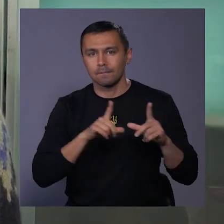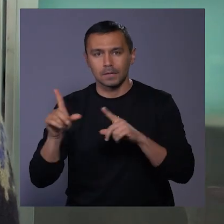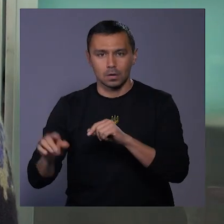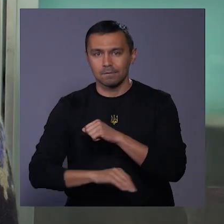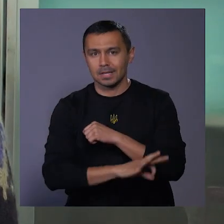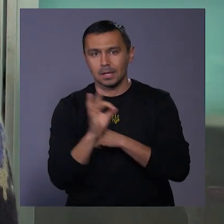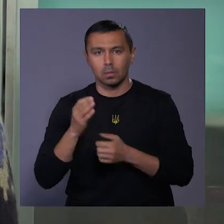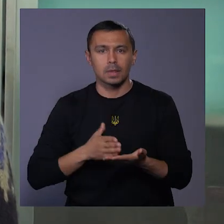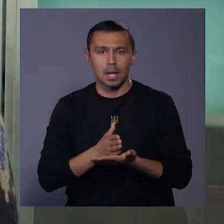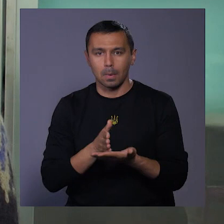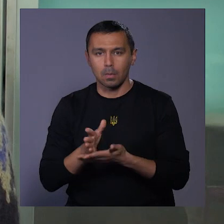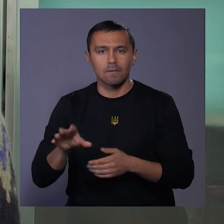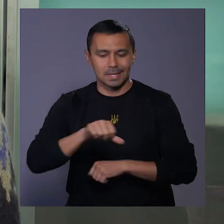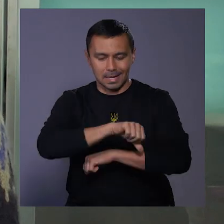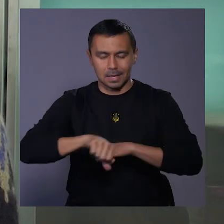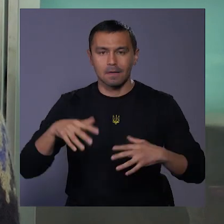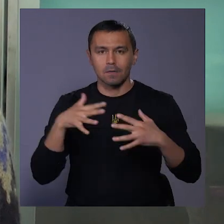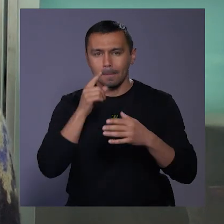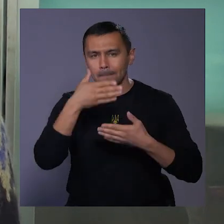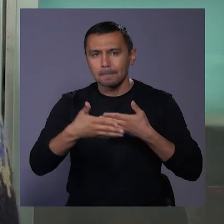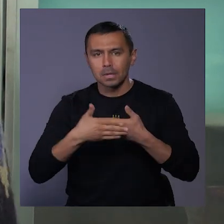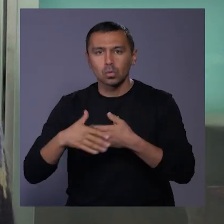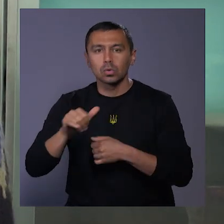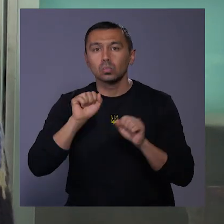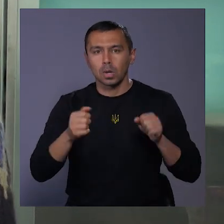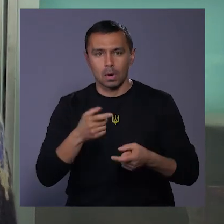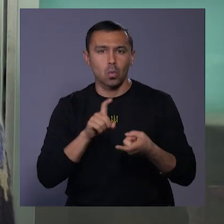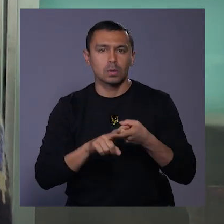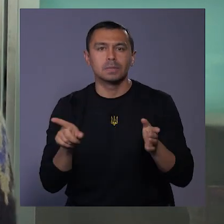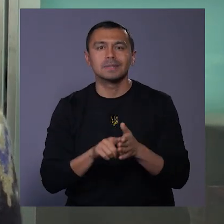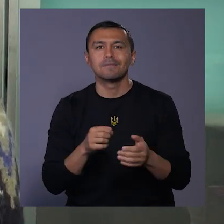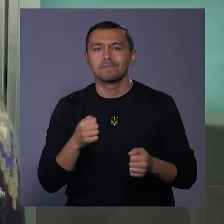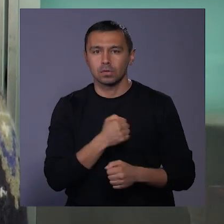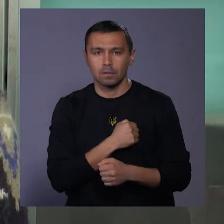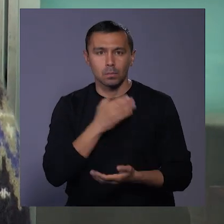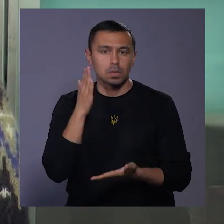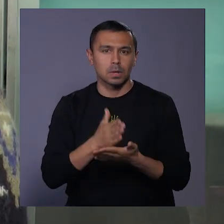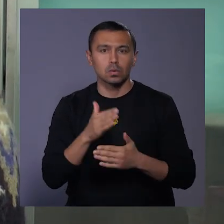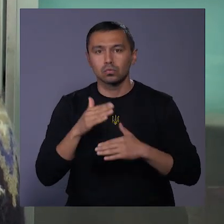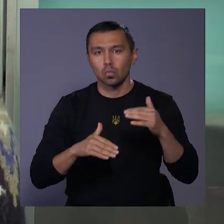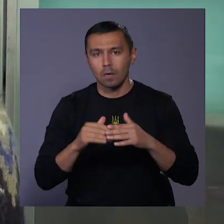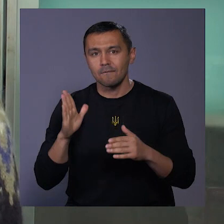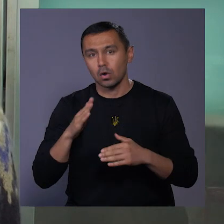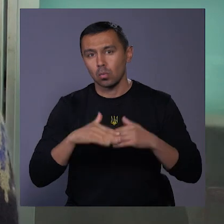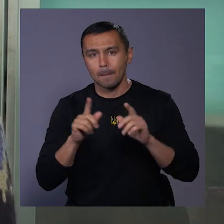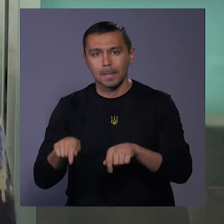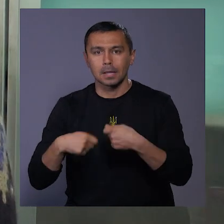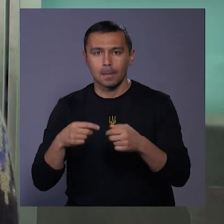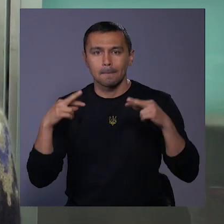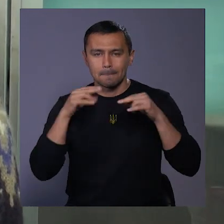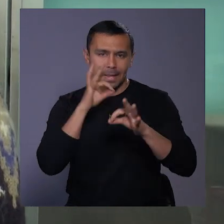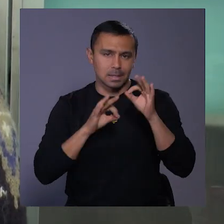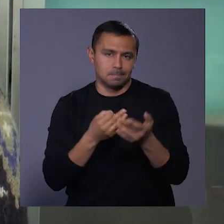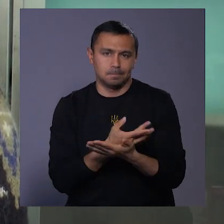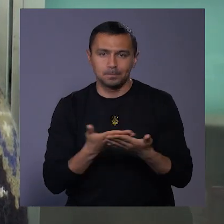напрямку, це по всій лінії фронту, максимально близько, куди можна. Ми контактуємо з військовими і безпосередньо з рук в руки передаємо медицину та